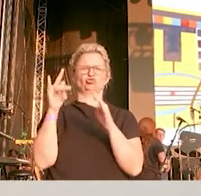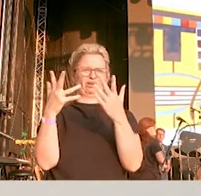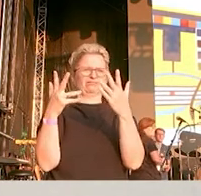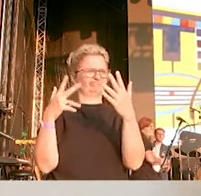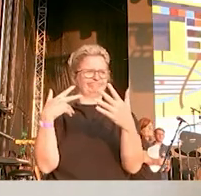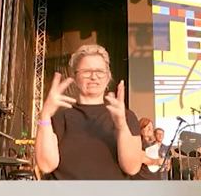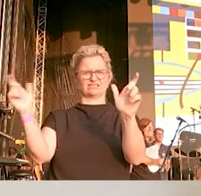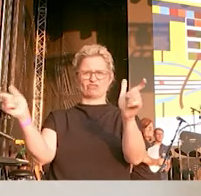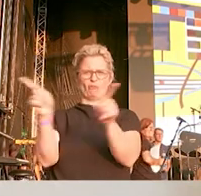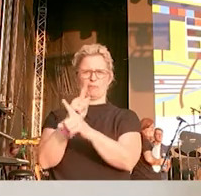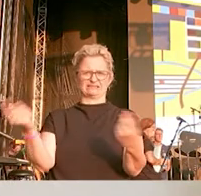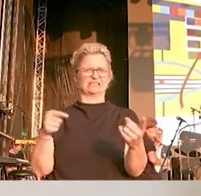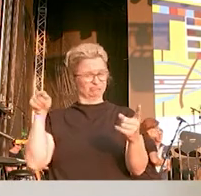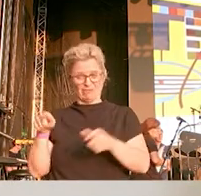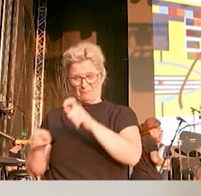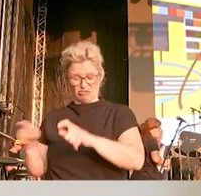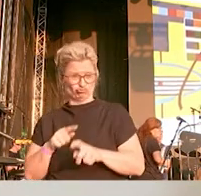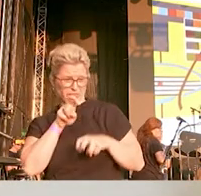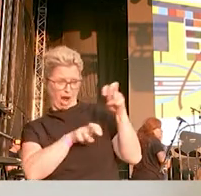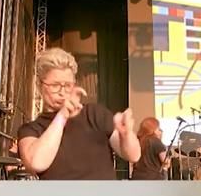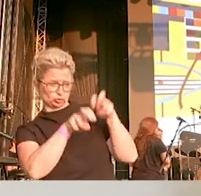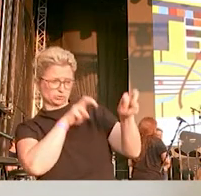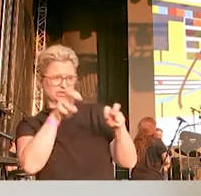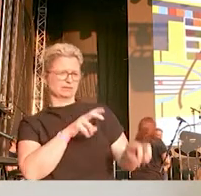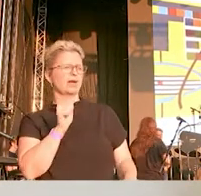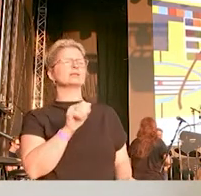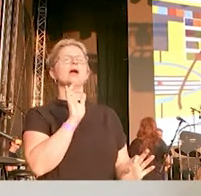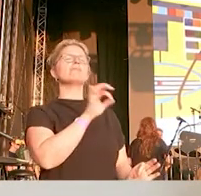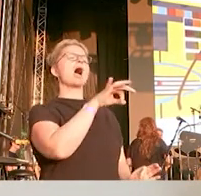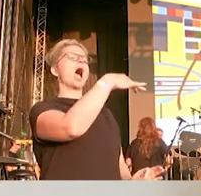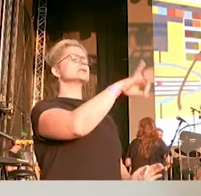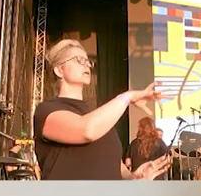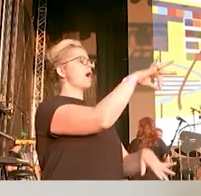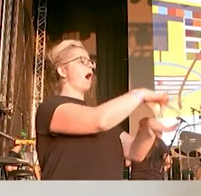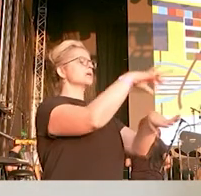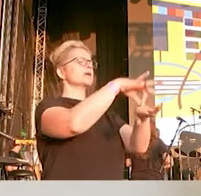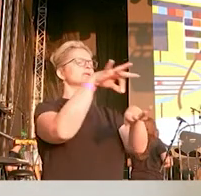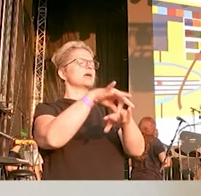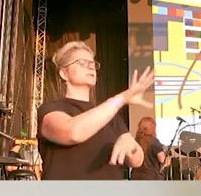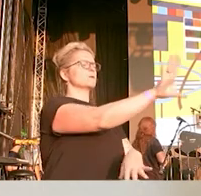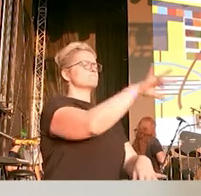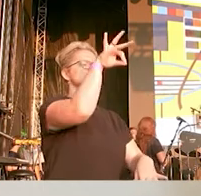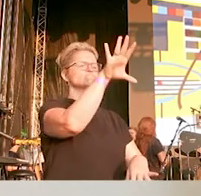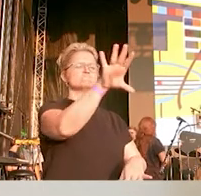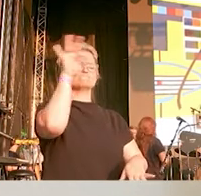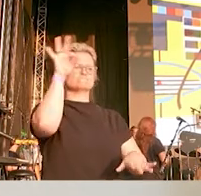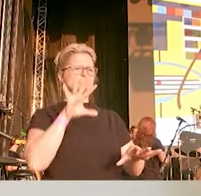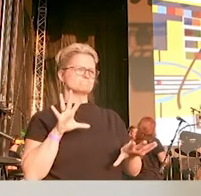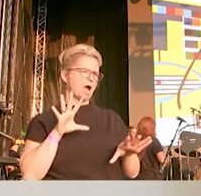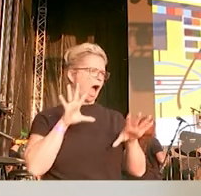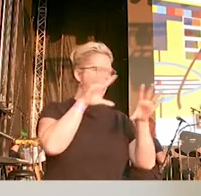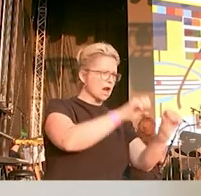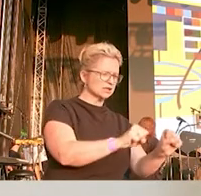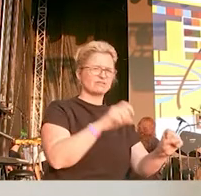ausnutzen. Diese Menschen greifen sich einzelne Ärzte, Ärztinnen raus, greifen die an, stellen sie auf ihrer